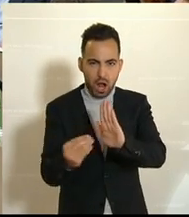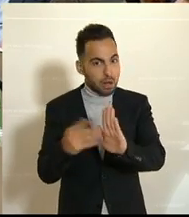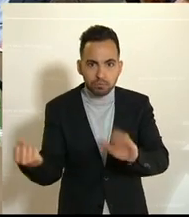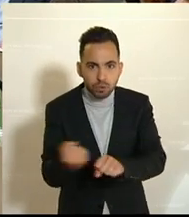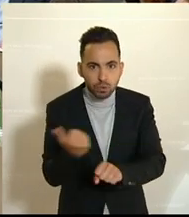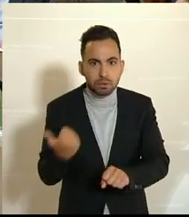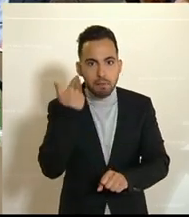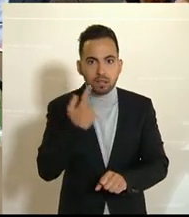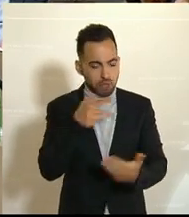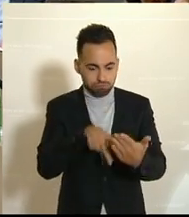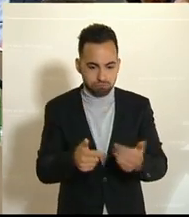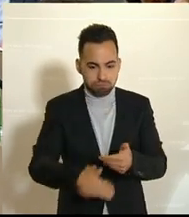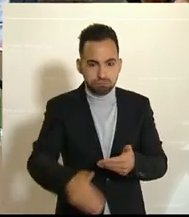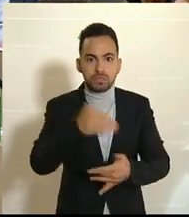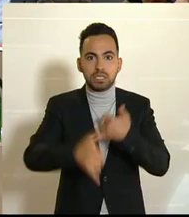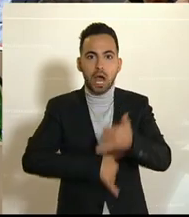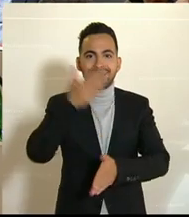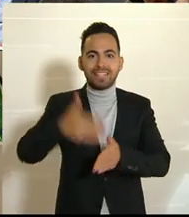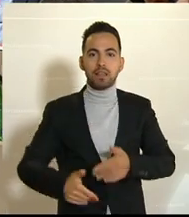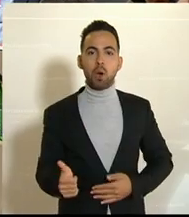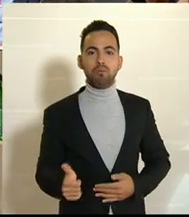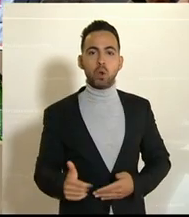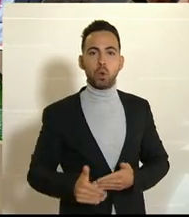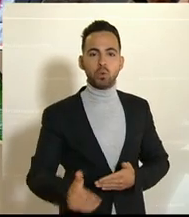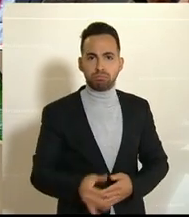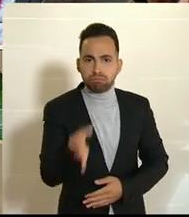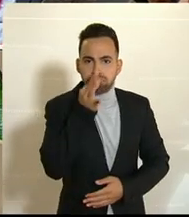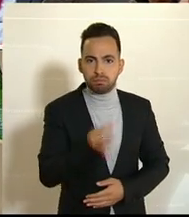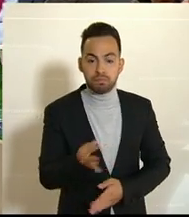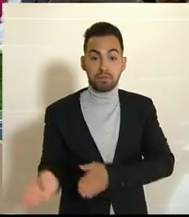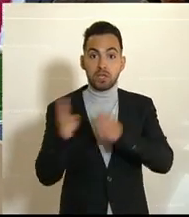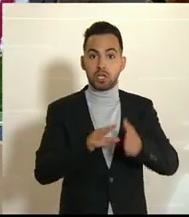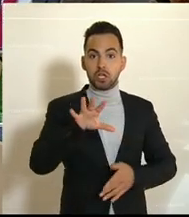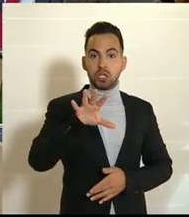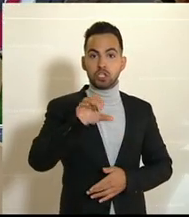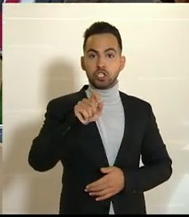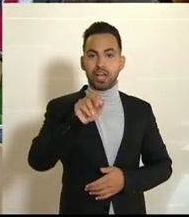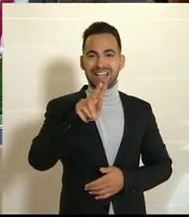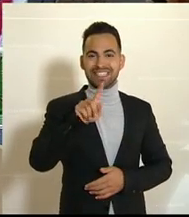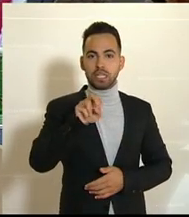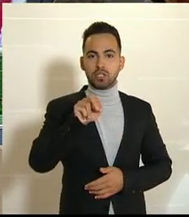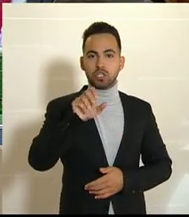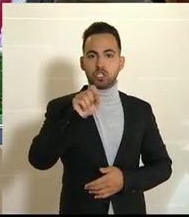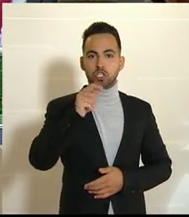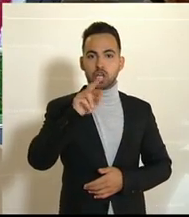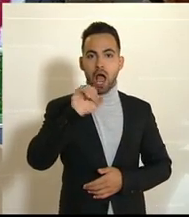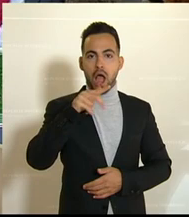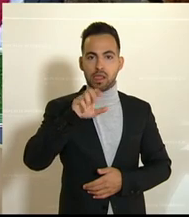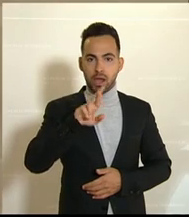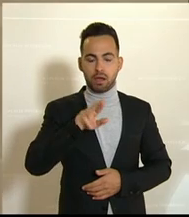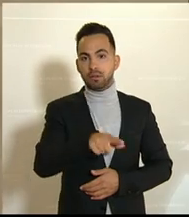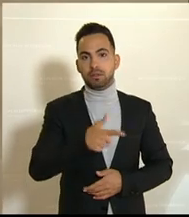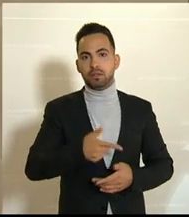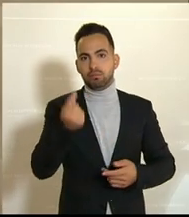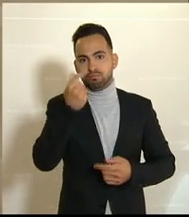Lage zum Ende des Jahres nicht möglich. Margit Schratzenstaller vom WIFO sprach von der schwierigsten Budgetausstellung der